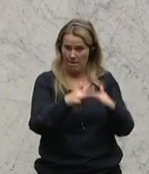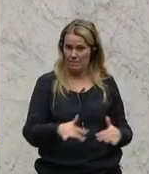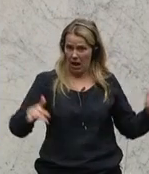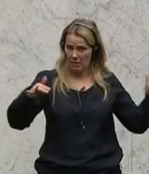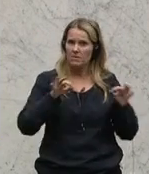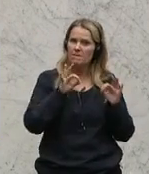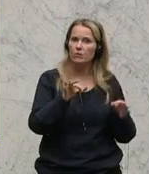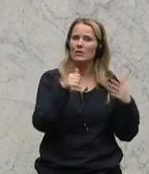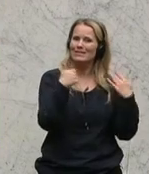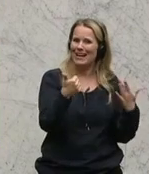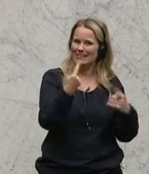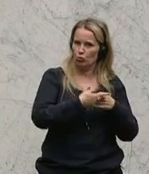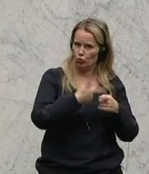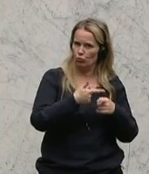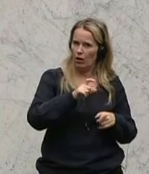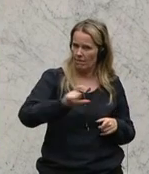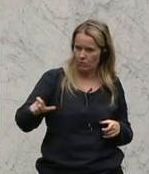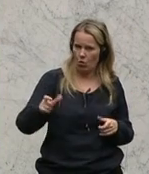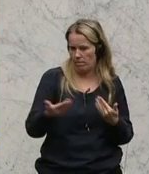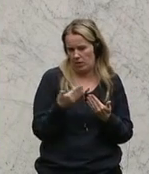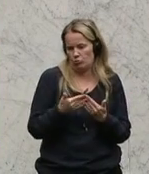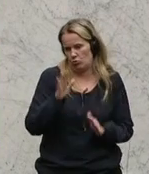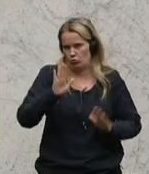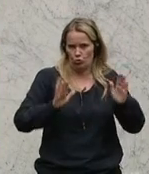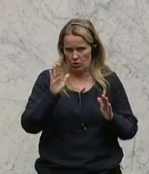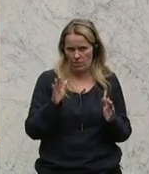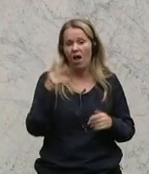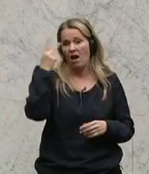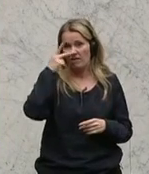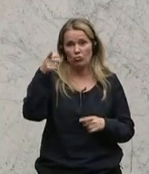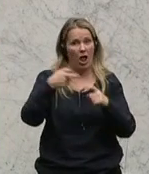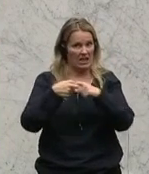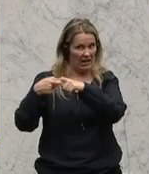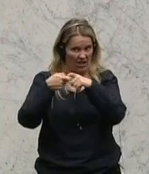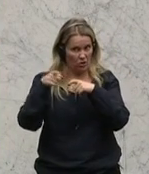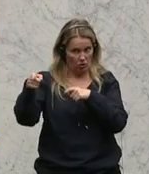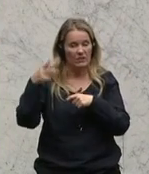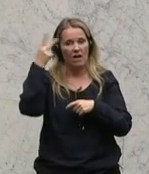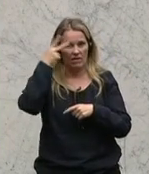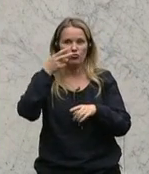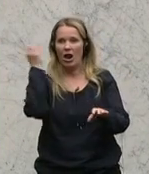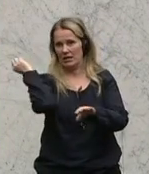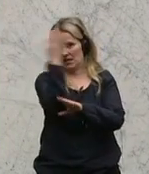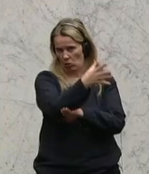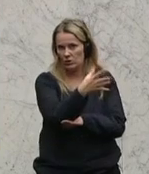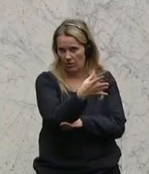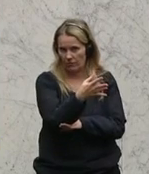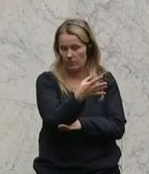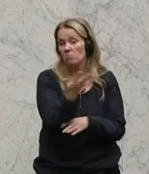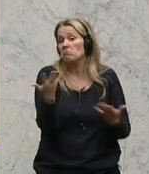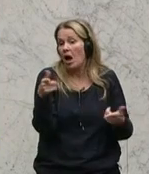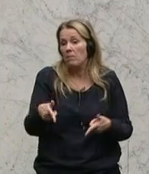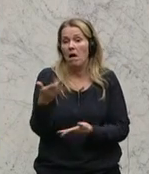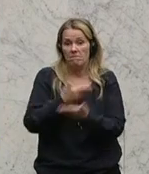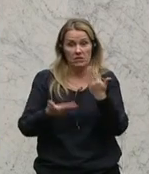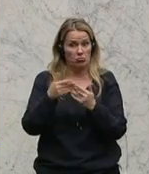für die 60-Stunden-Woche votieren würde, dann würden Sie wahrscheinlich bei der Gewerkschaft eine Hochkante rausschmeißen. Aber die